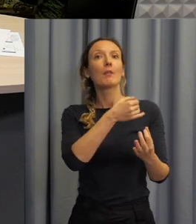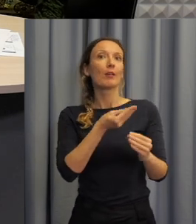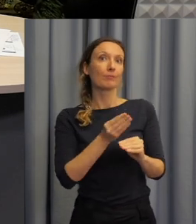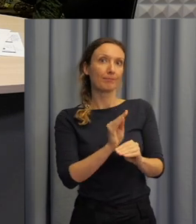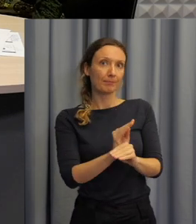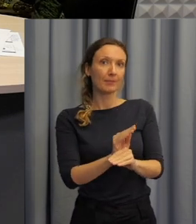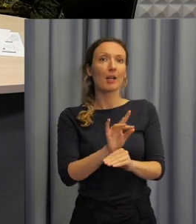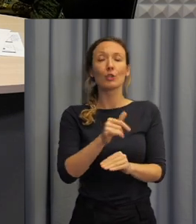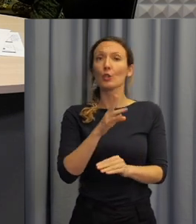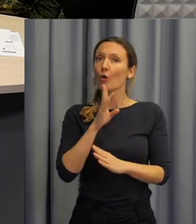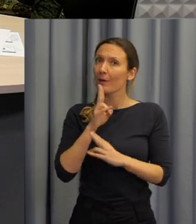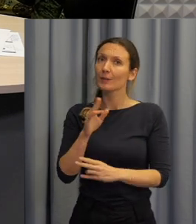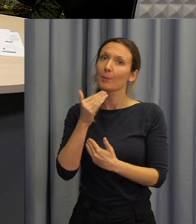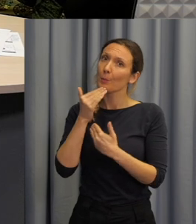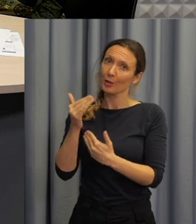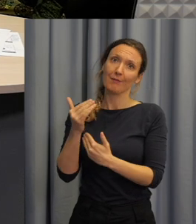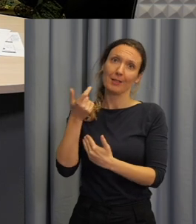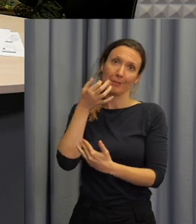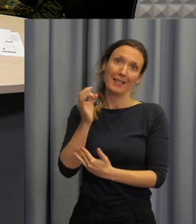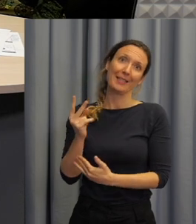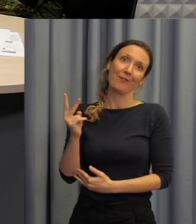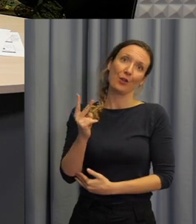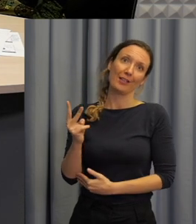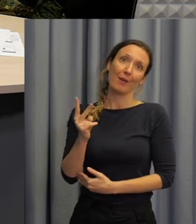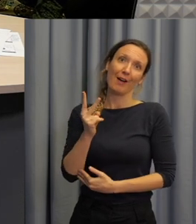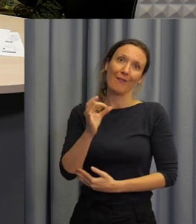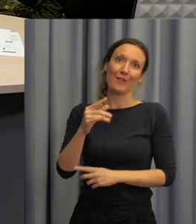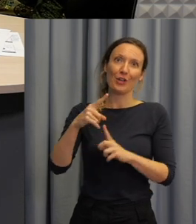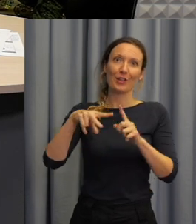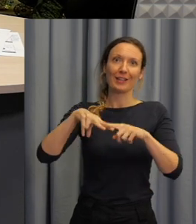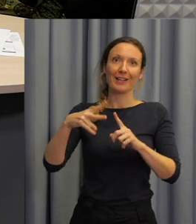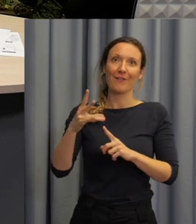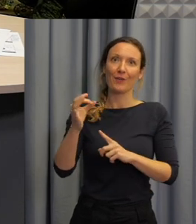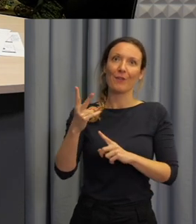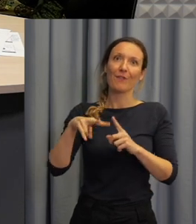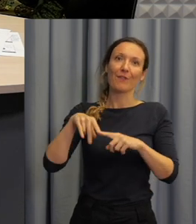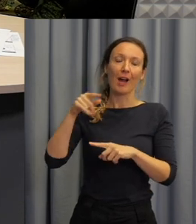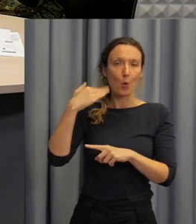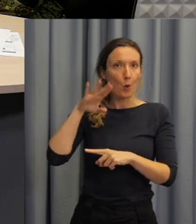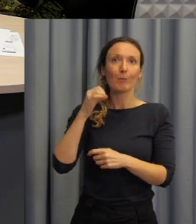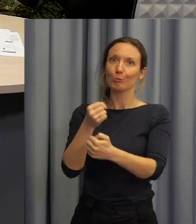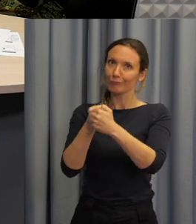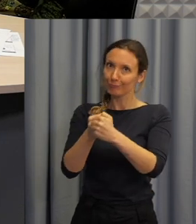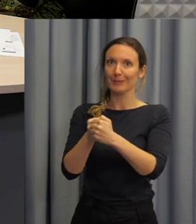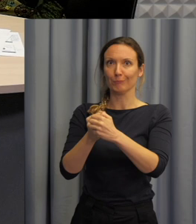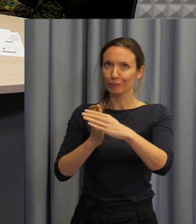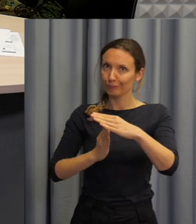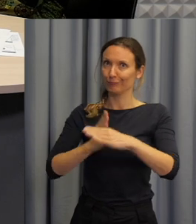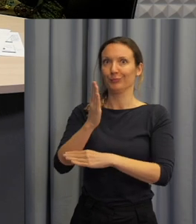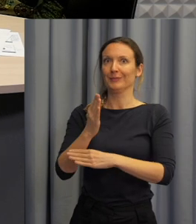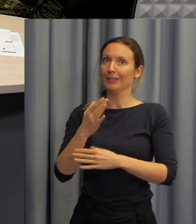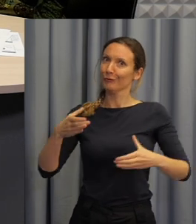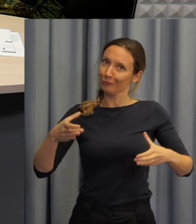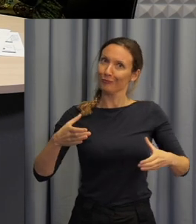A jestli já ještě můžu doplnit, tak bych jménovitě poděkovala paní Votavové, protože ona to všechno dokázala udržet a dokázala to tlačit